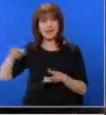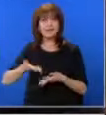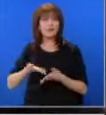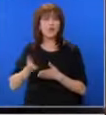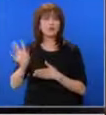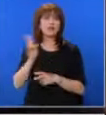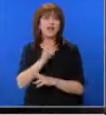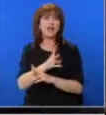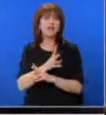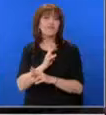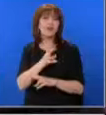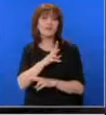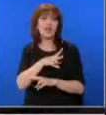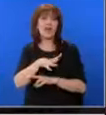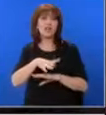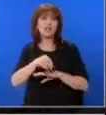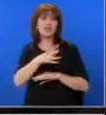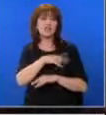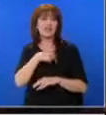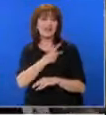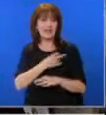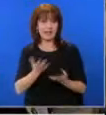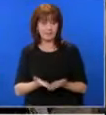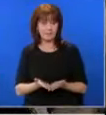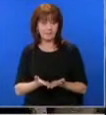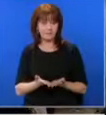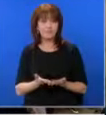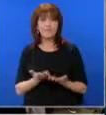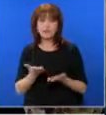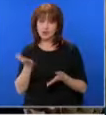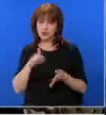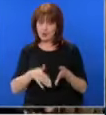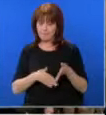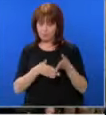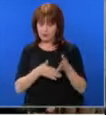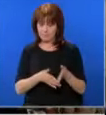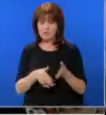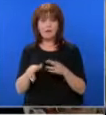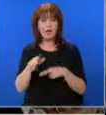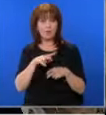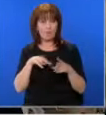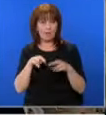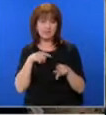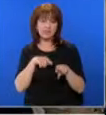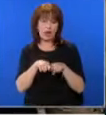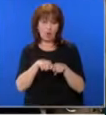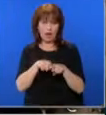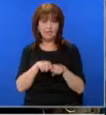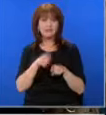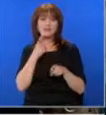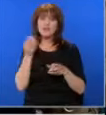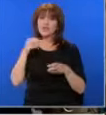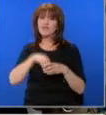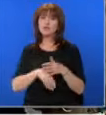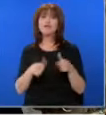Швейцари. Комисията ще подкрепиме, дори сме разговарили с колегите, включваме и Лукойл, а имам уверението